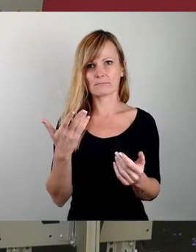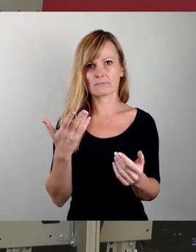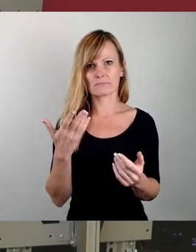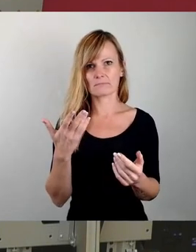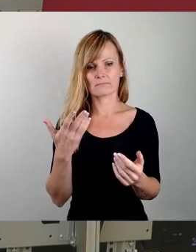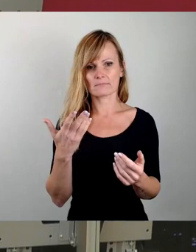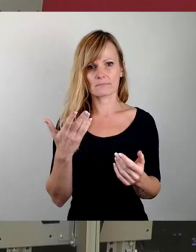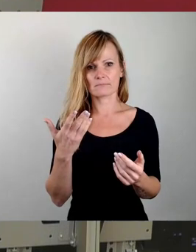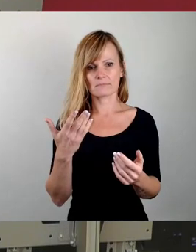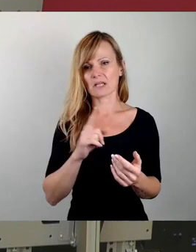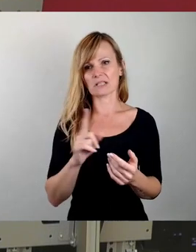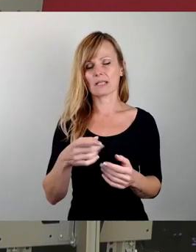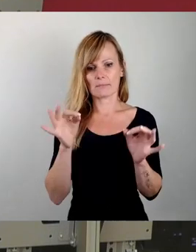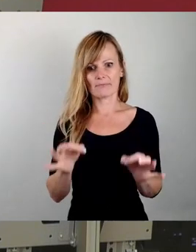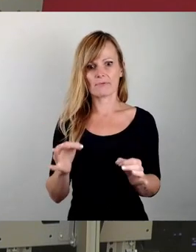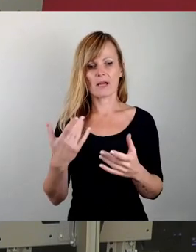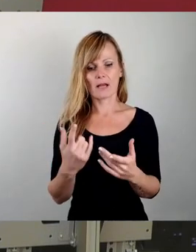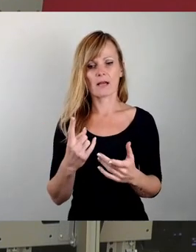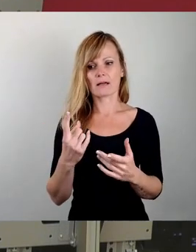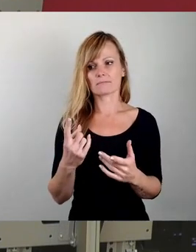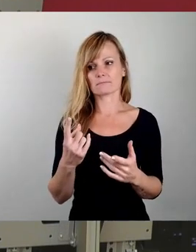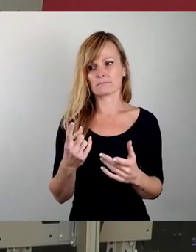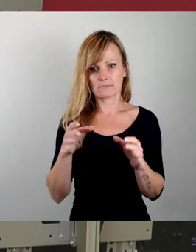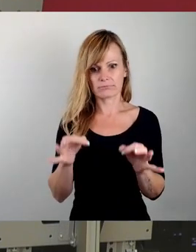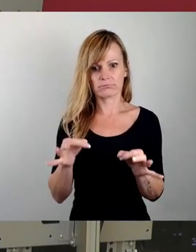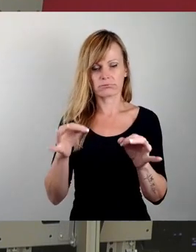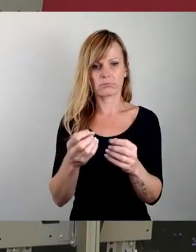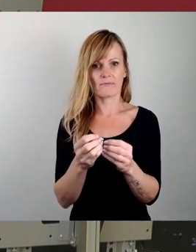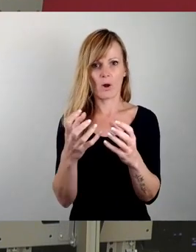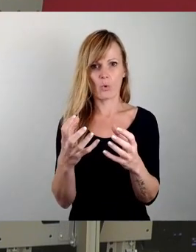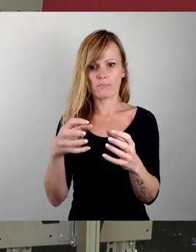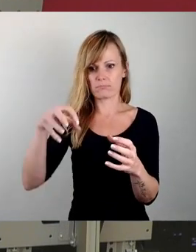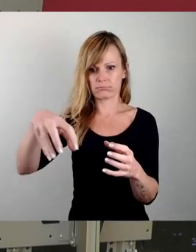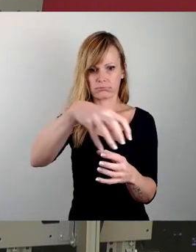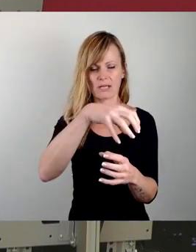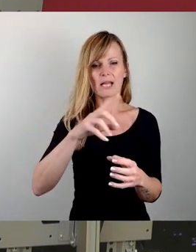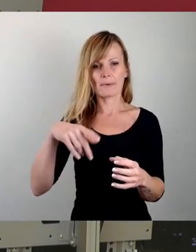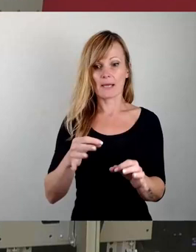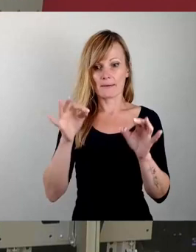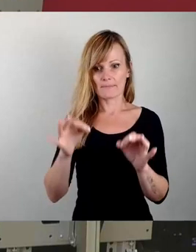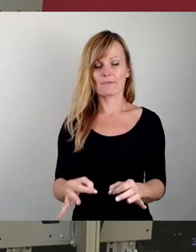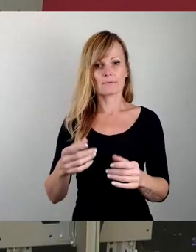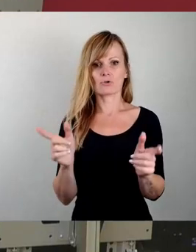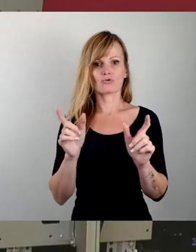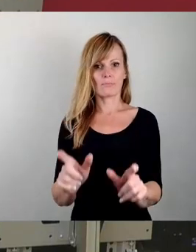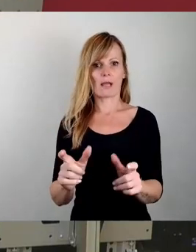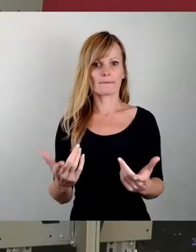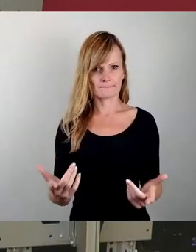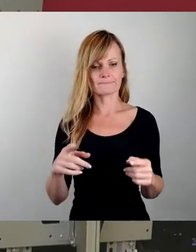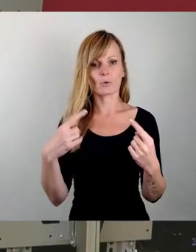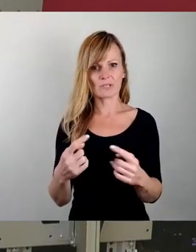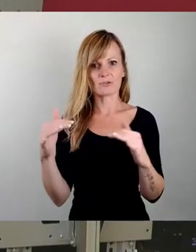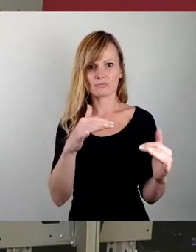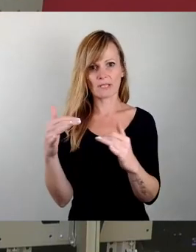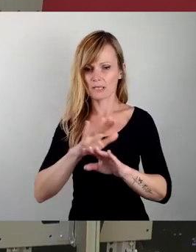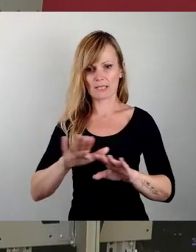eben nicht schlagartig, sondern immer zunehmender verklumpen, sodass dann irgendwann allerdings schlagartig die Spielstätten gesperrt werden mussten und der Spielbetrieb eingestellt werden